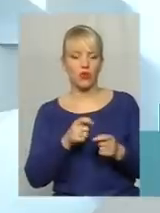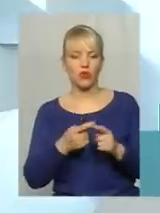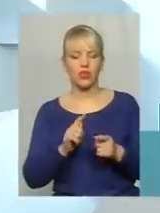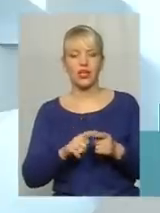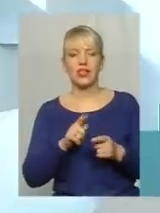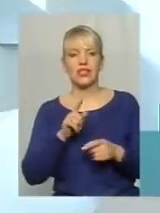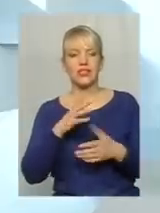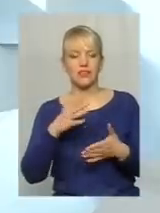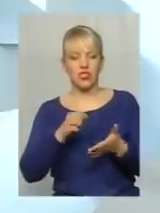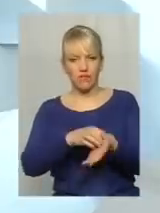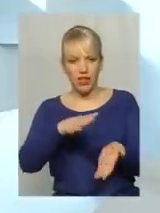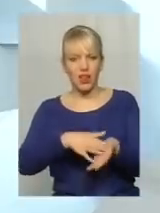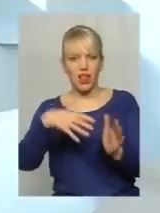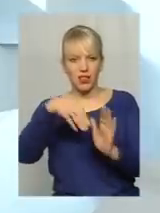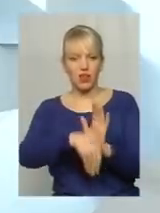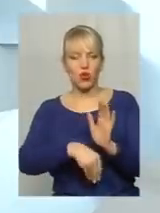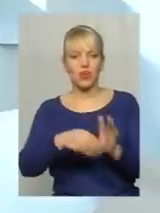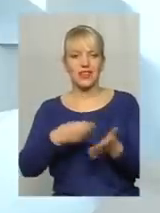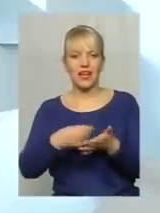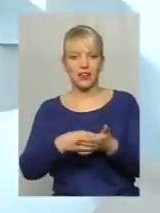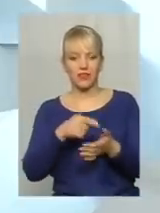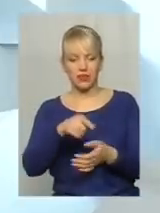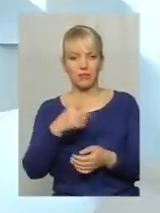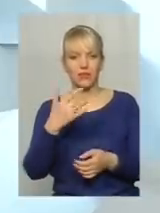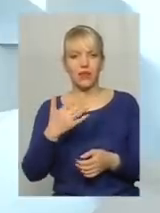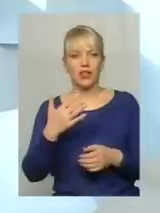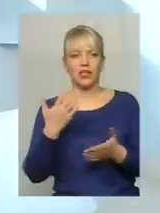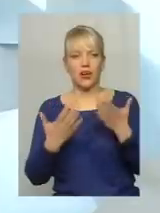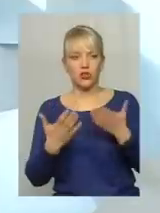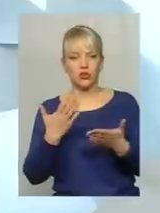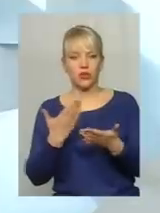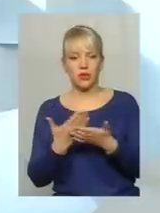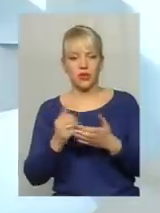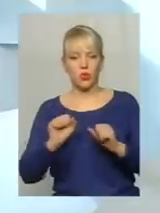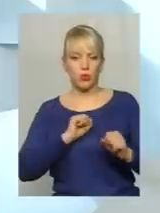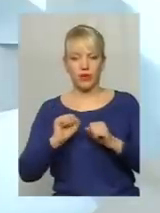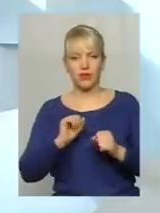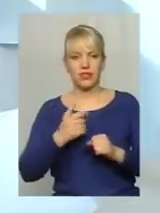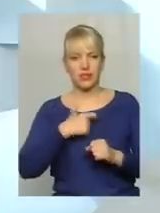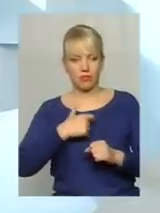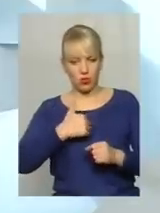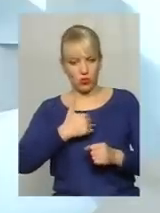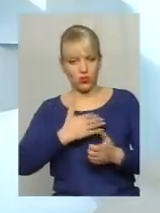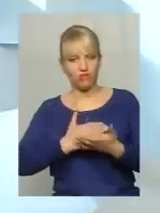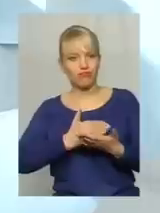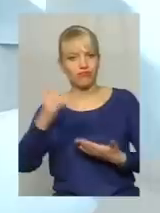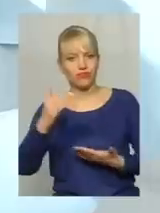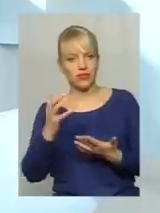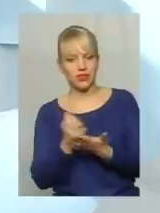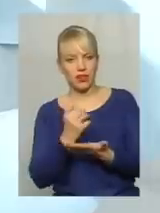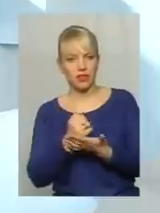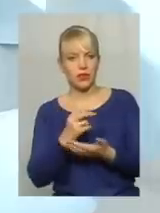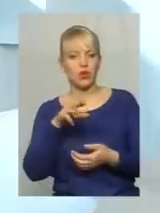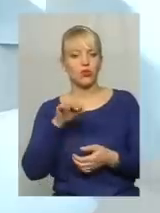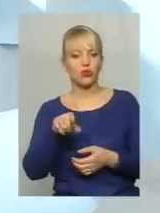подаються зараз на конкурс зі своїм тарифом. Якщо, до прикладу, управитель захотів собі дуже високої винагороди, то